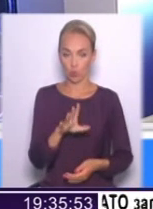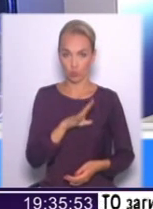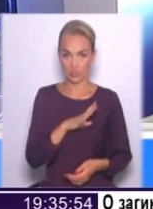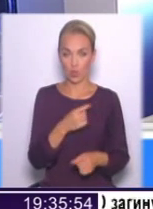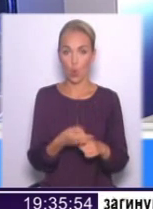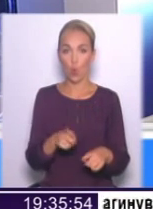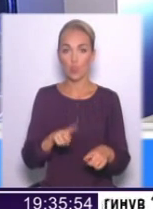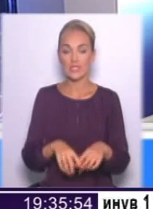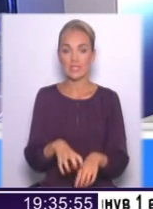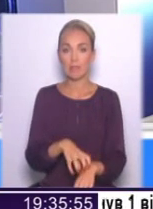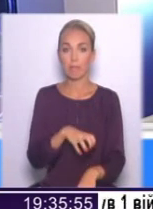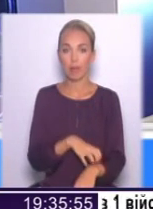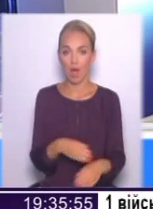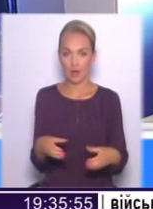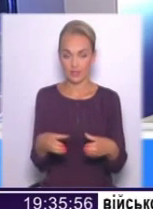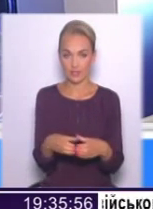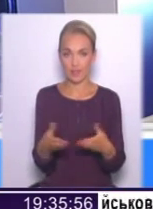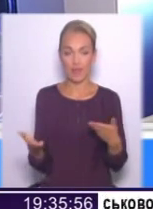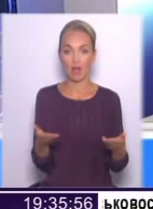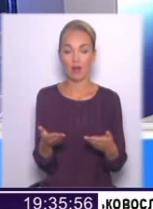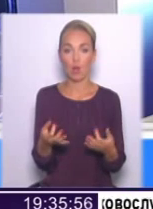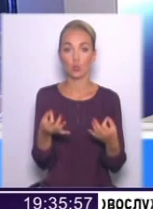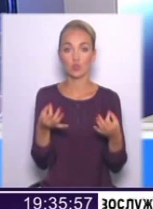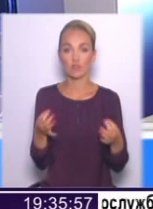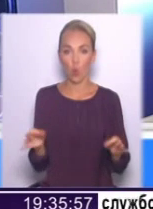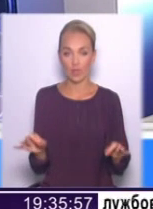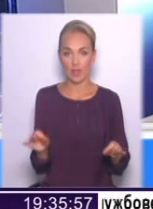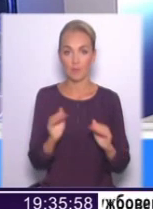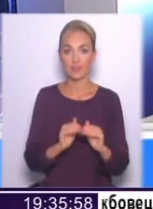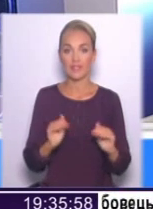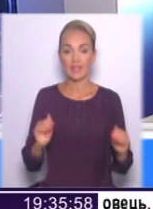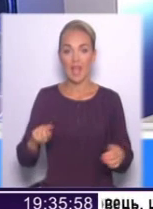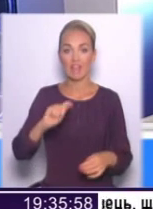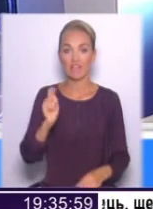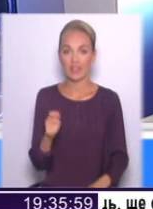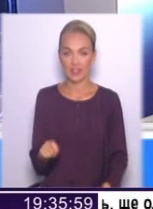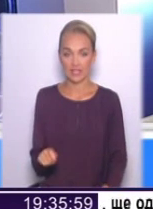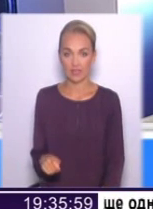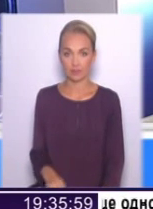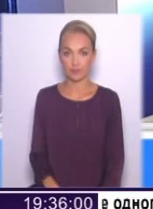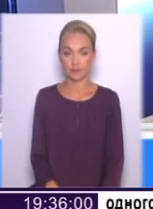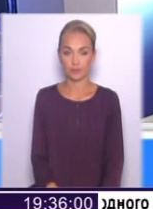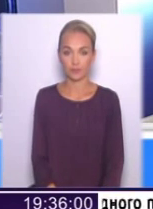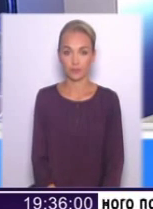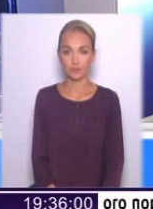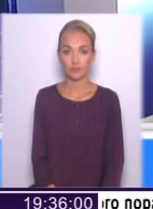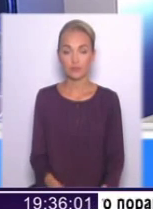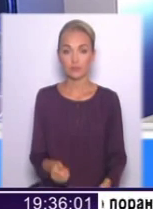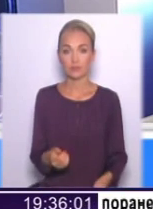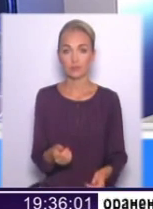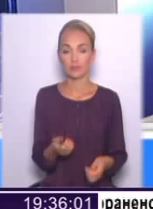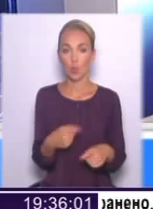партії, яка дозволила дітей війни отак